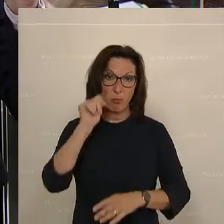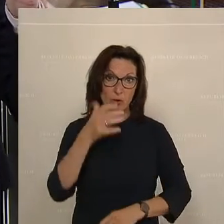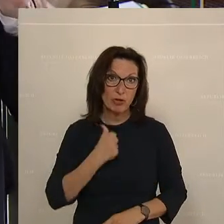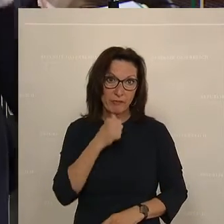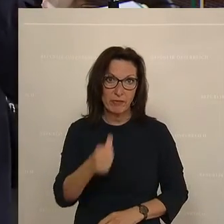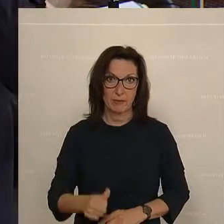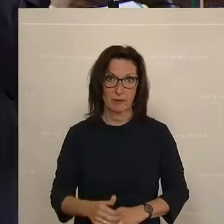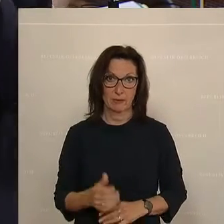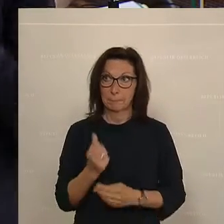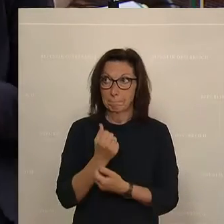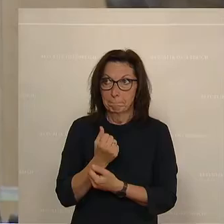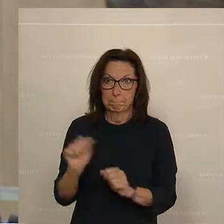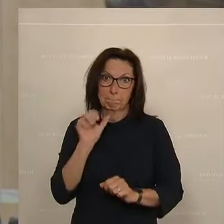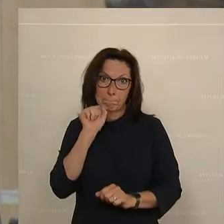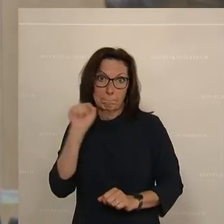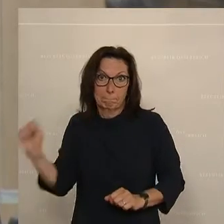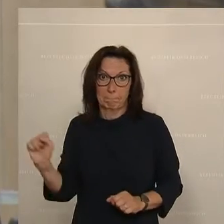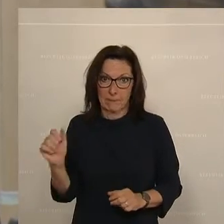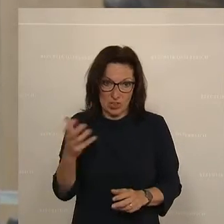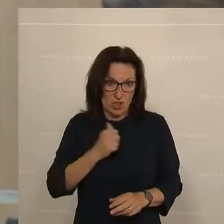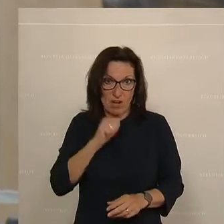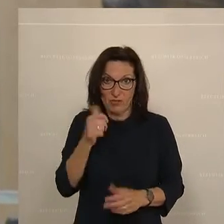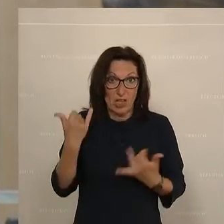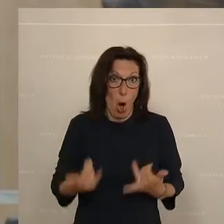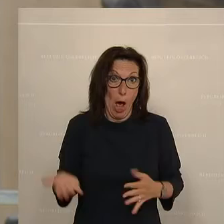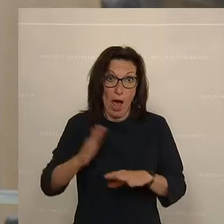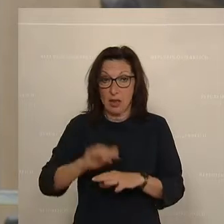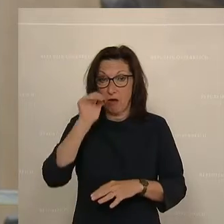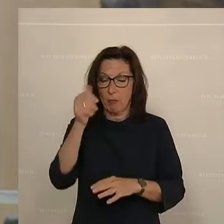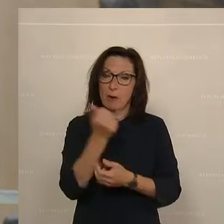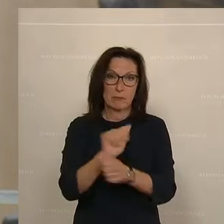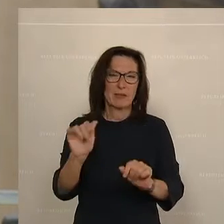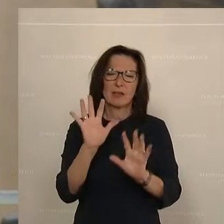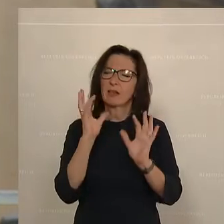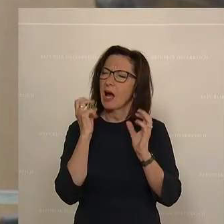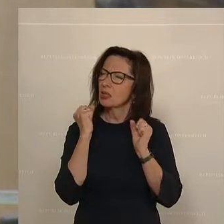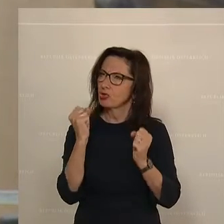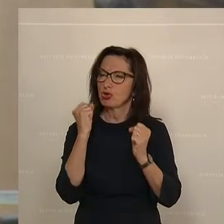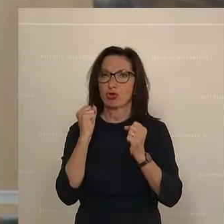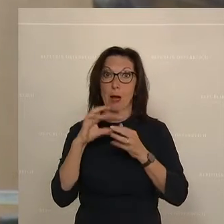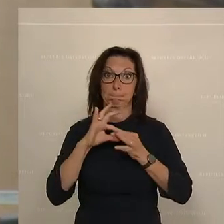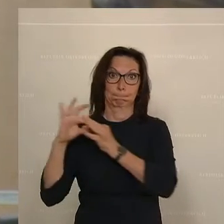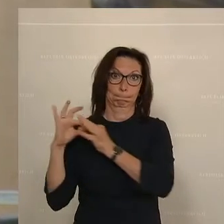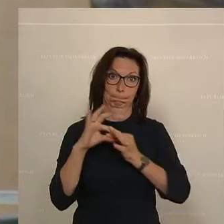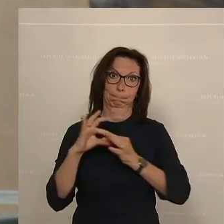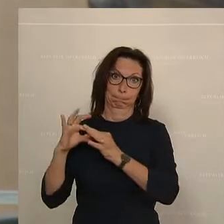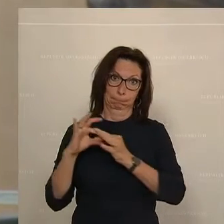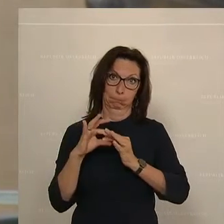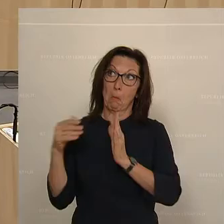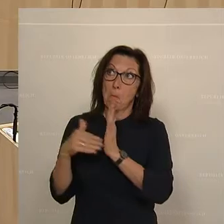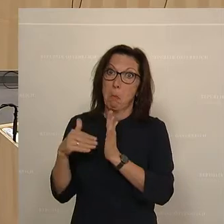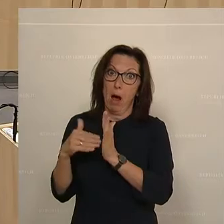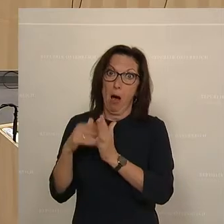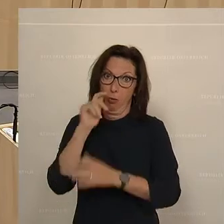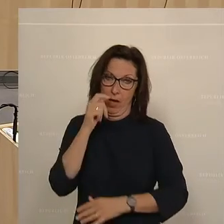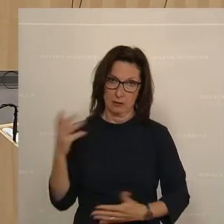uns aus diesen Fesseln nicht von heute auf morgen befreien können. So tief sind wir darin verankert. Und auch wenn